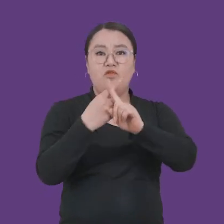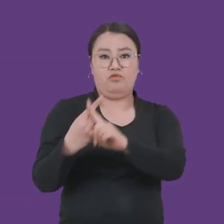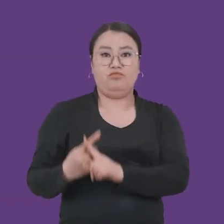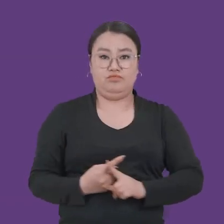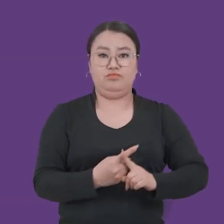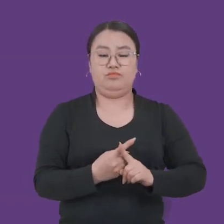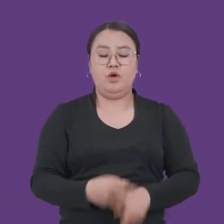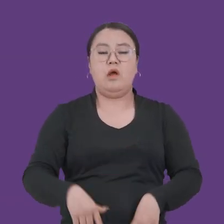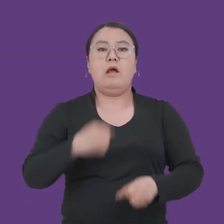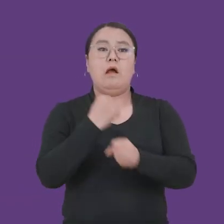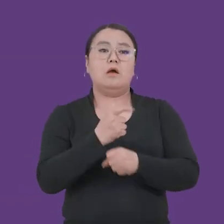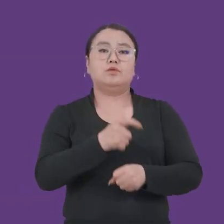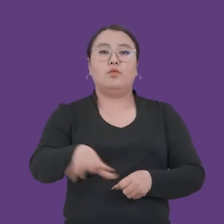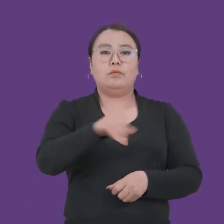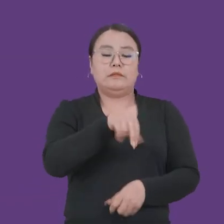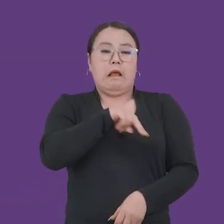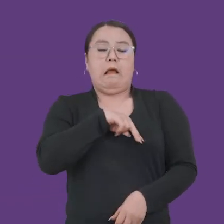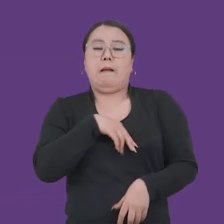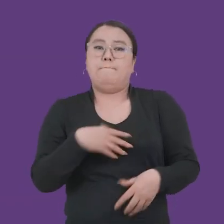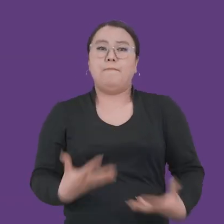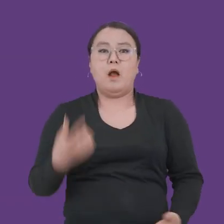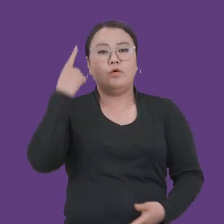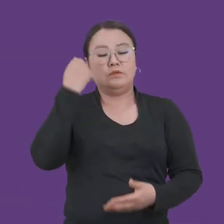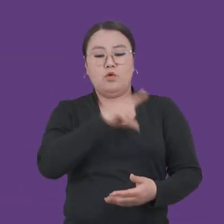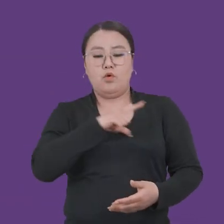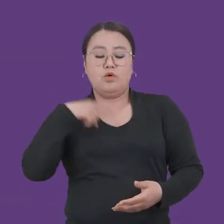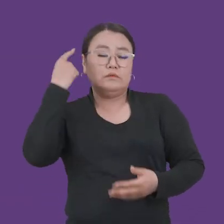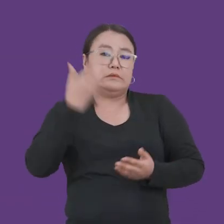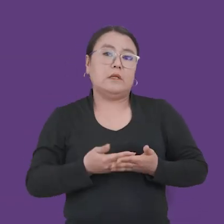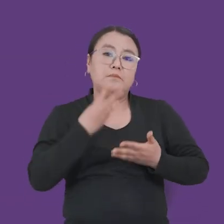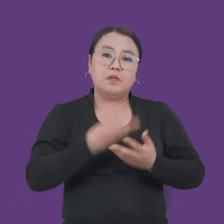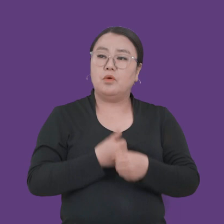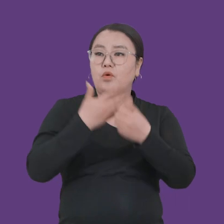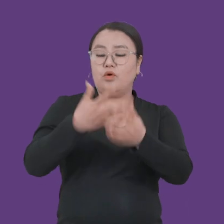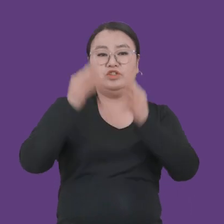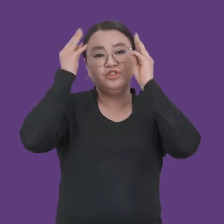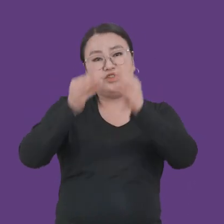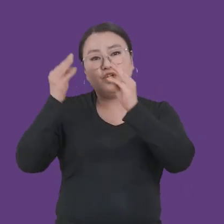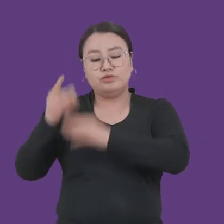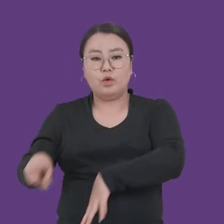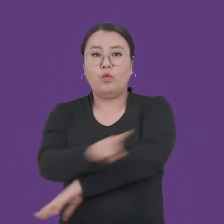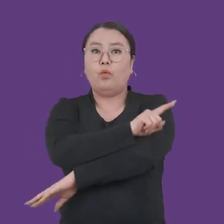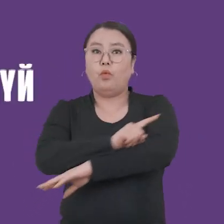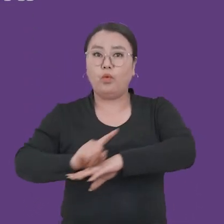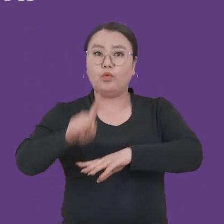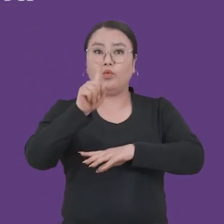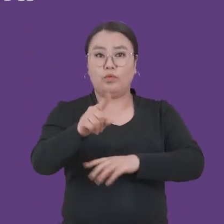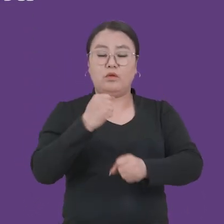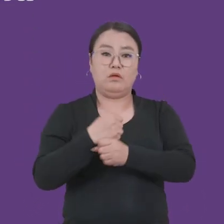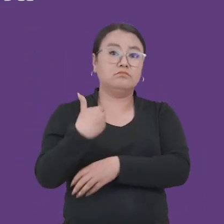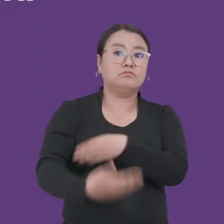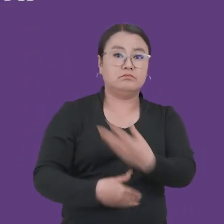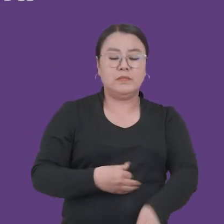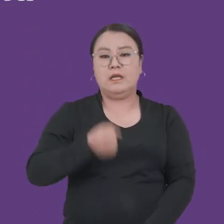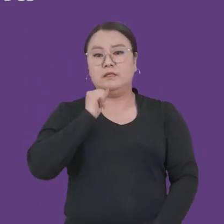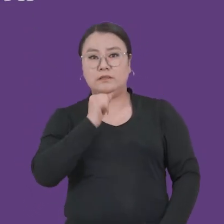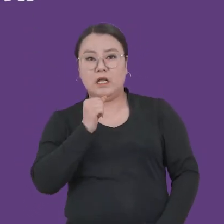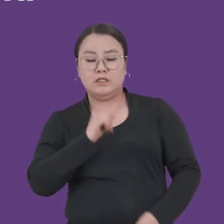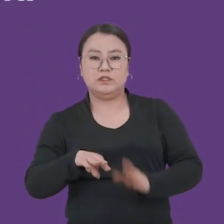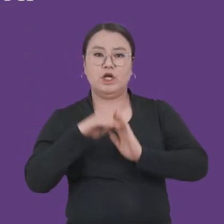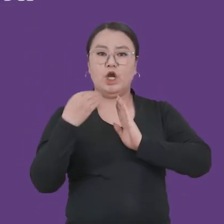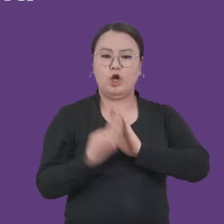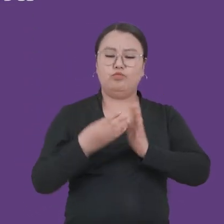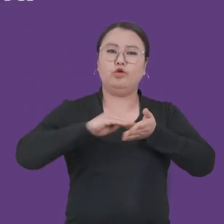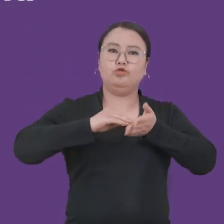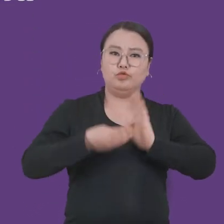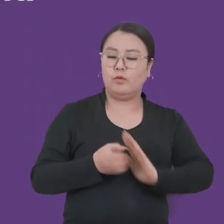Ажилпнөөд аж имейлгүй санлагомд лохэлж шиидвэрлүүлтэг үрдүнтэй механизм тэг. Ярэлсалгад гэр